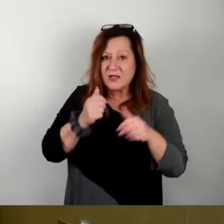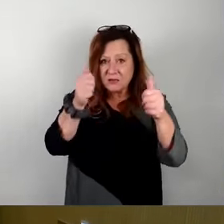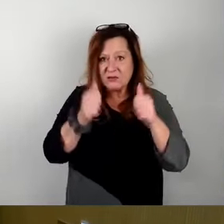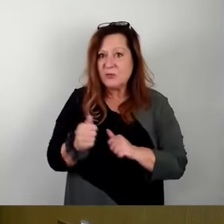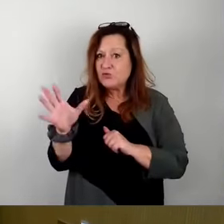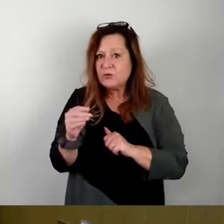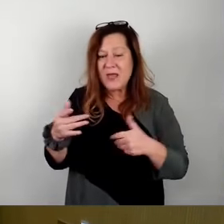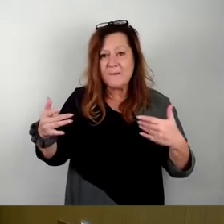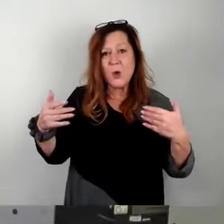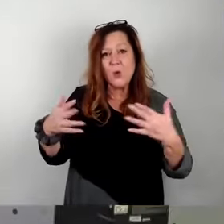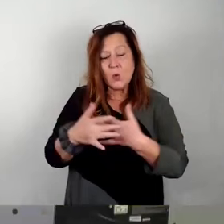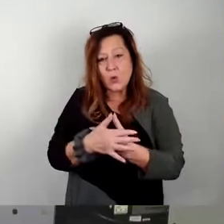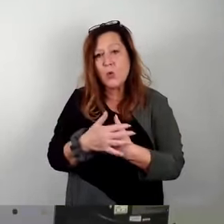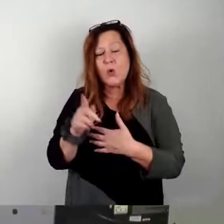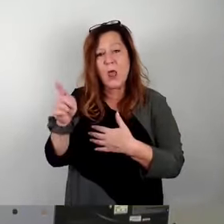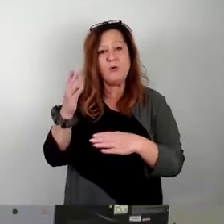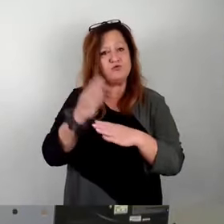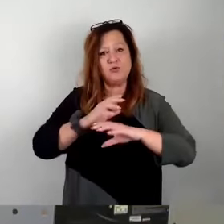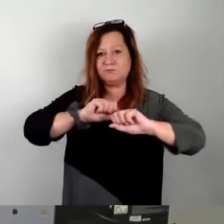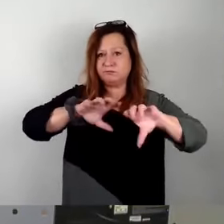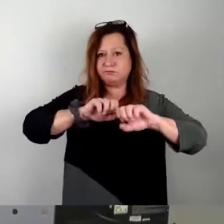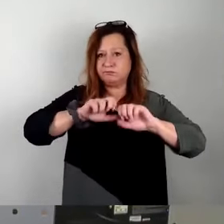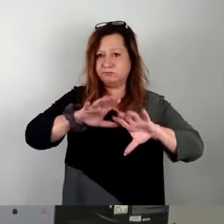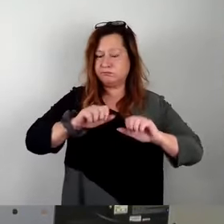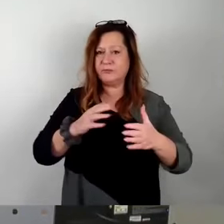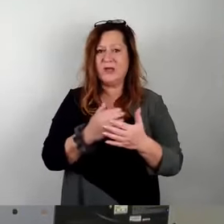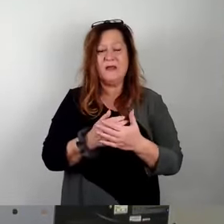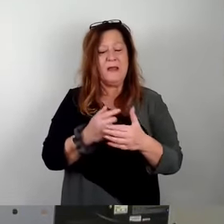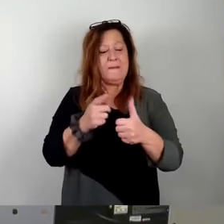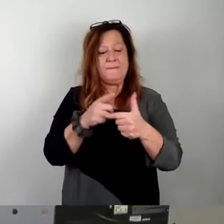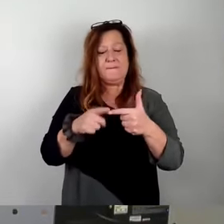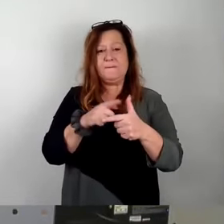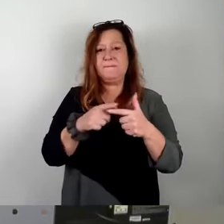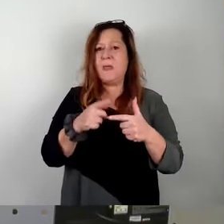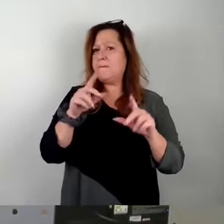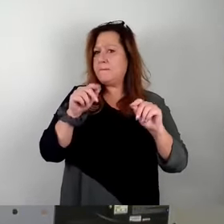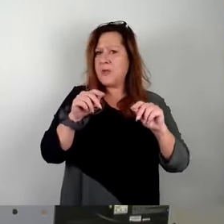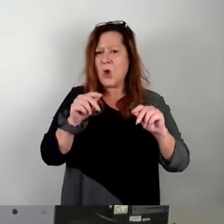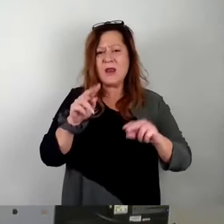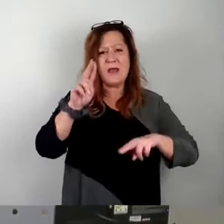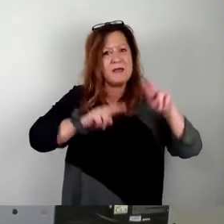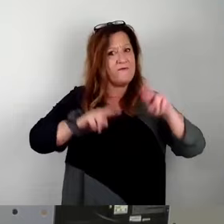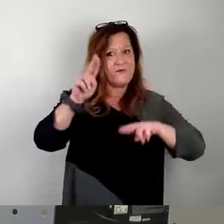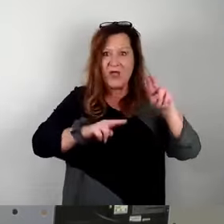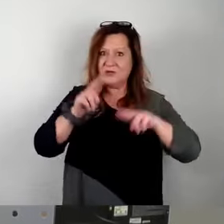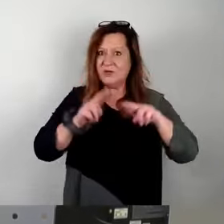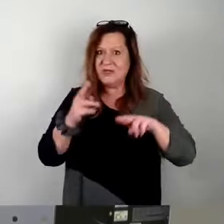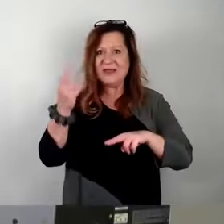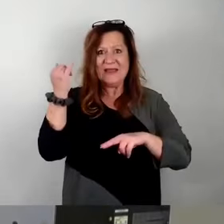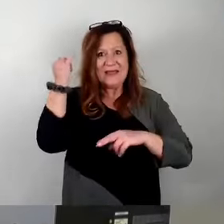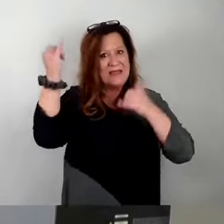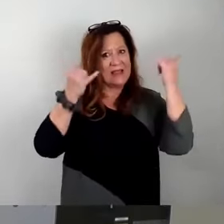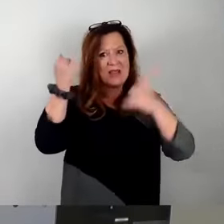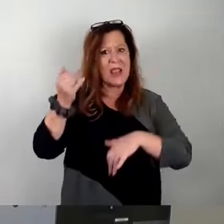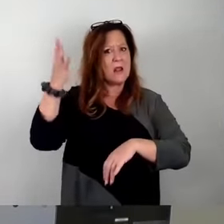Dissidenten, ist schnell erklärt. Er vereint einmal die Ideen, die Grüne und Dissidenten in den letzten drei, vier Wochen hatten, gepaart